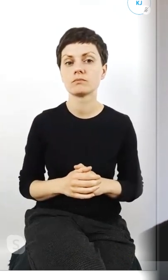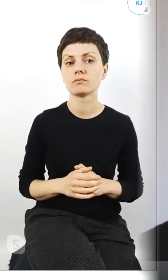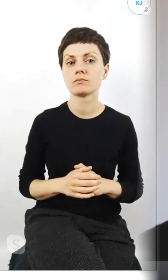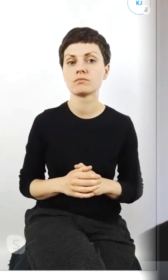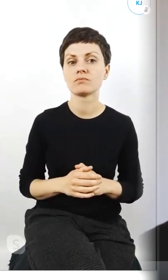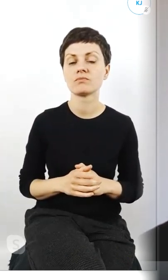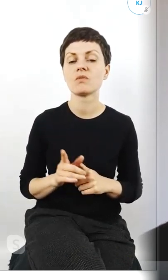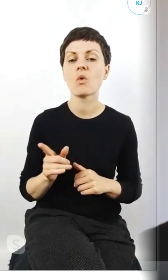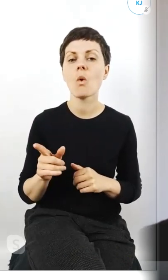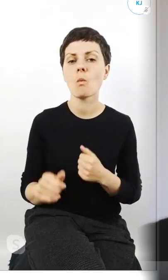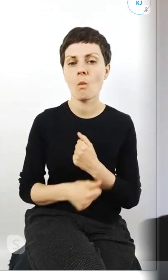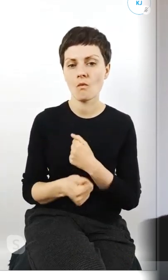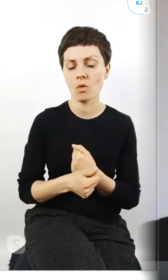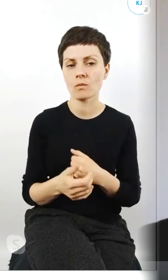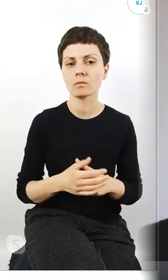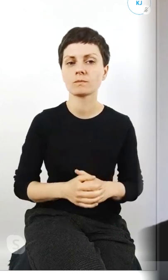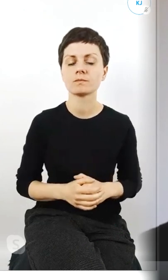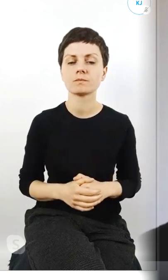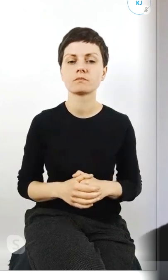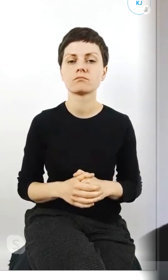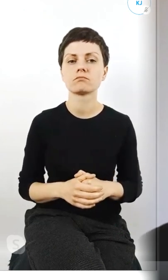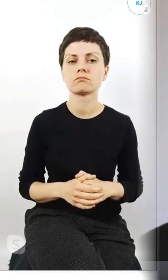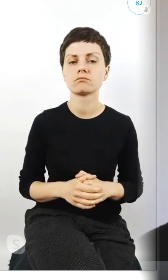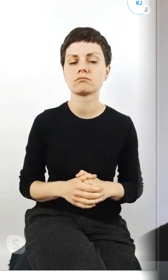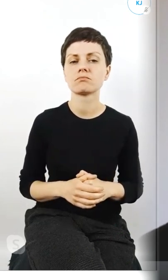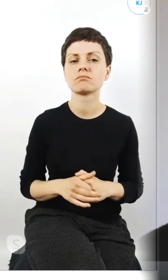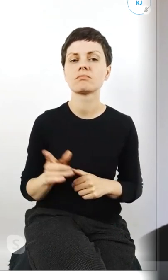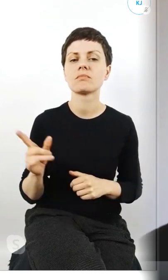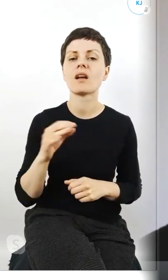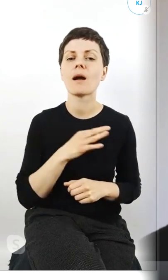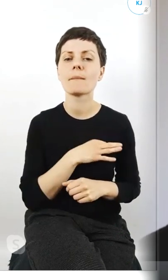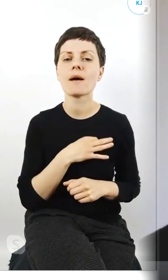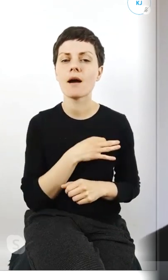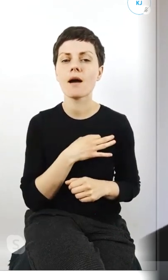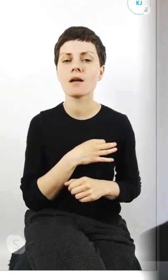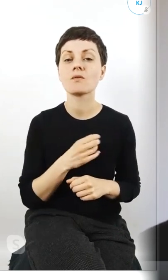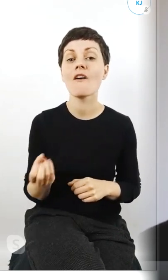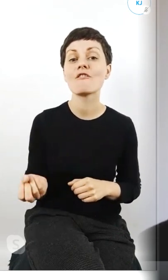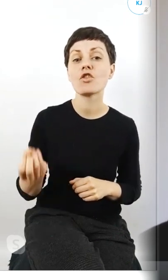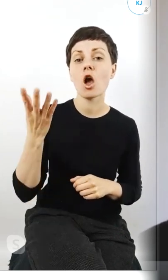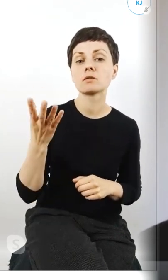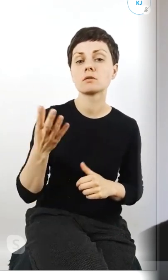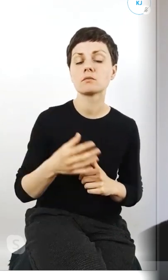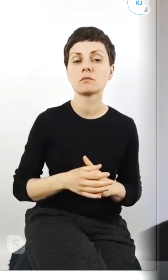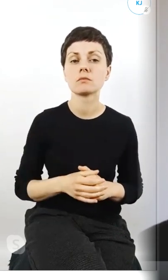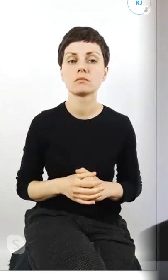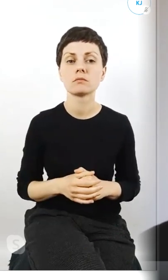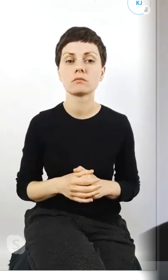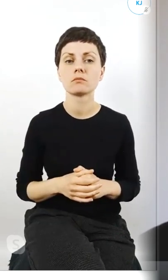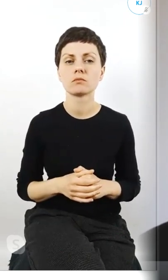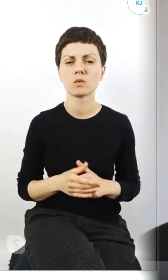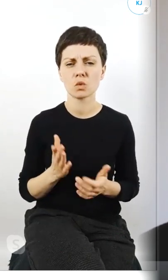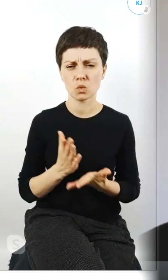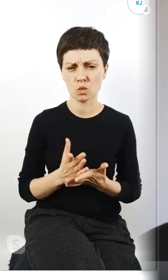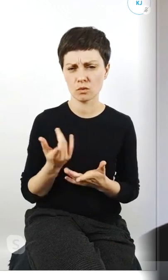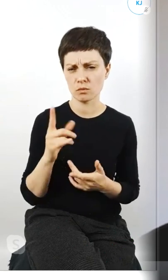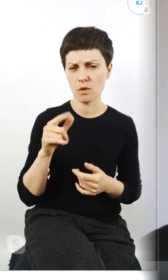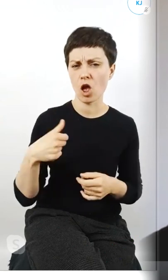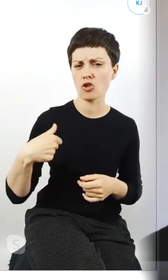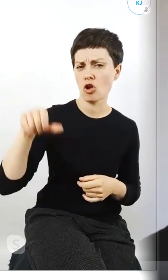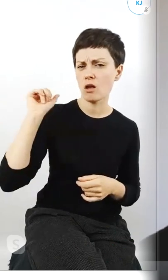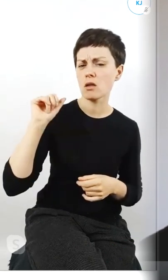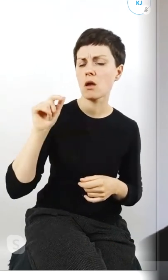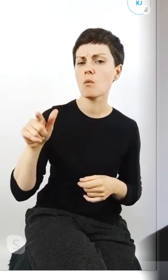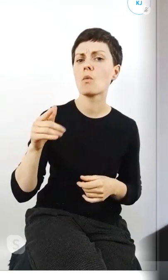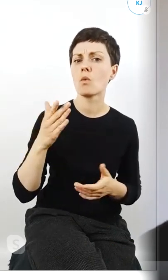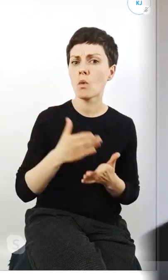skutkowało to że chociażby partia wiosna już chyba rok temu odniosła się na przykład